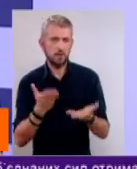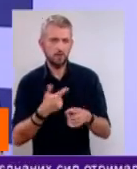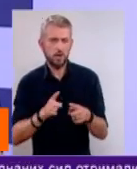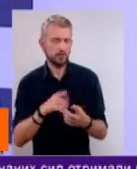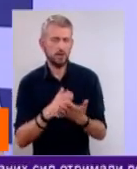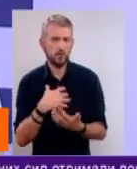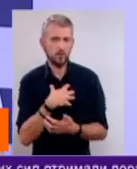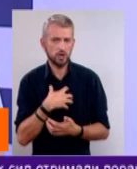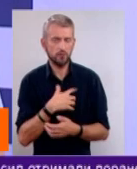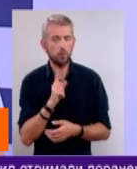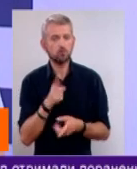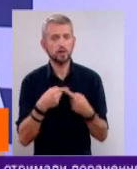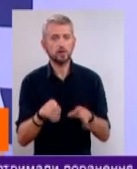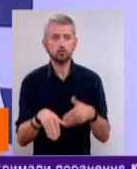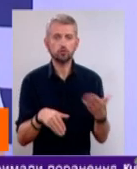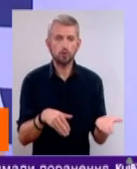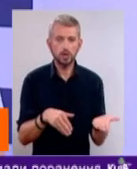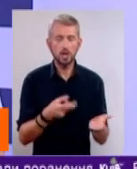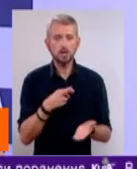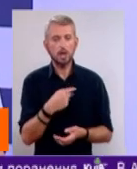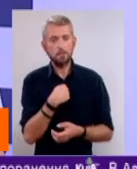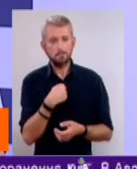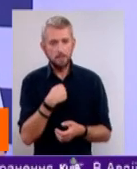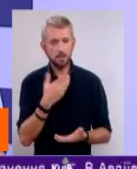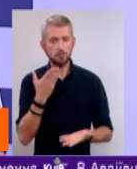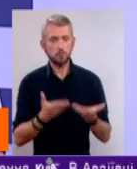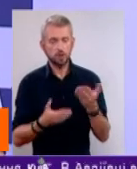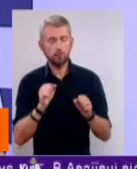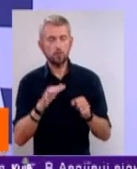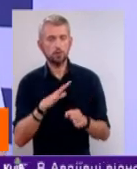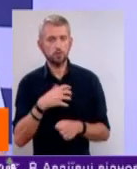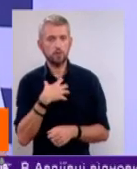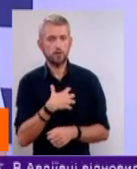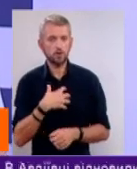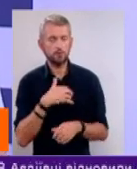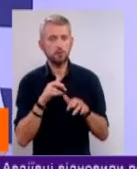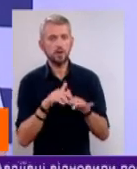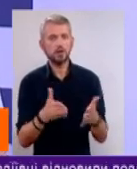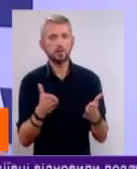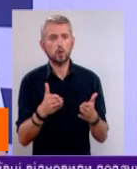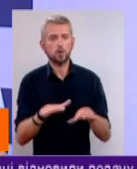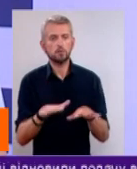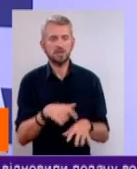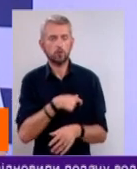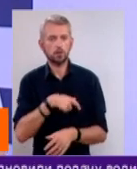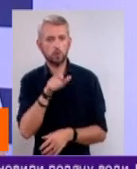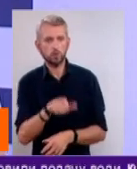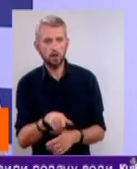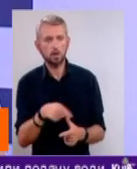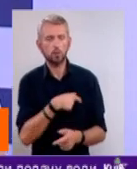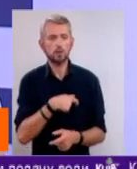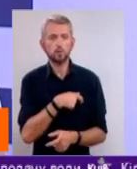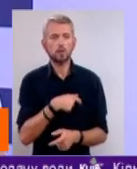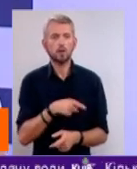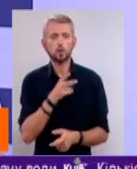є важливим. Хоча, з іншої сторони, для мене, можливо, може бути важливим діяльність якогось там місцевого депутата або депутата, який